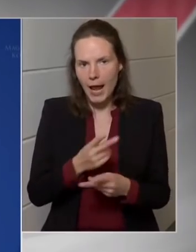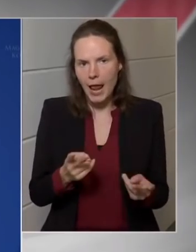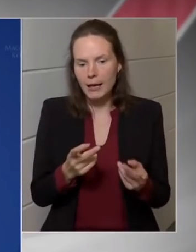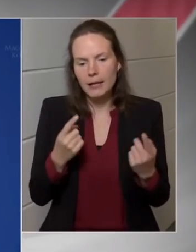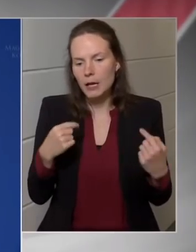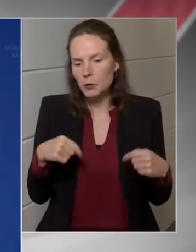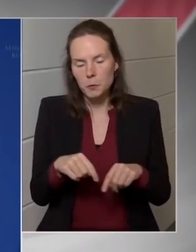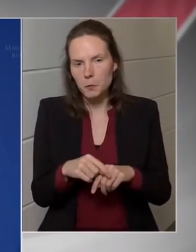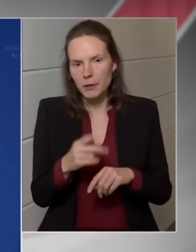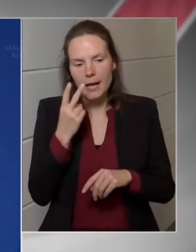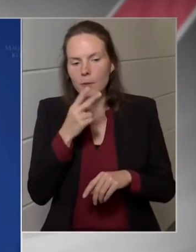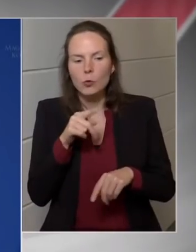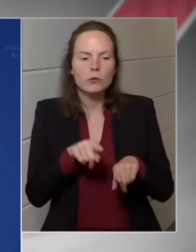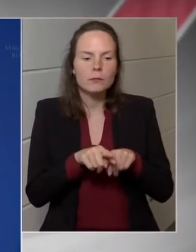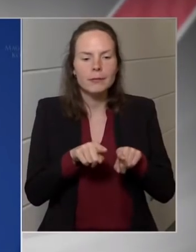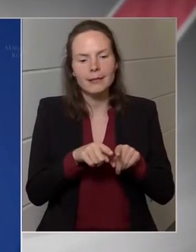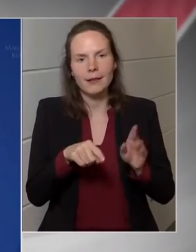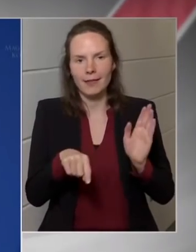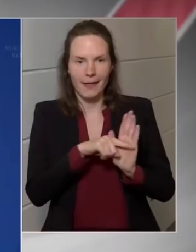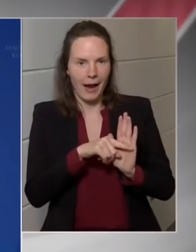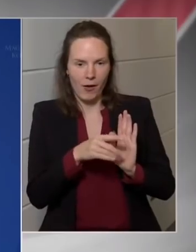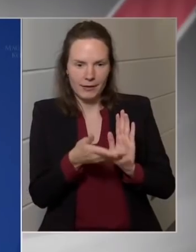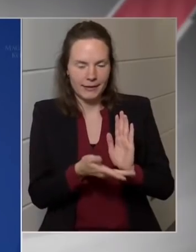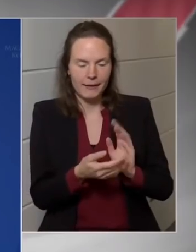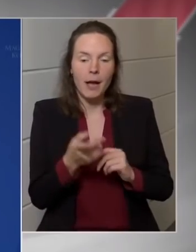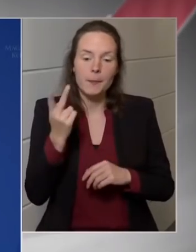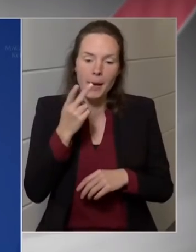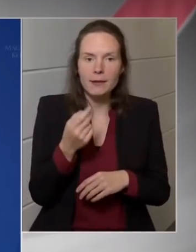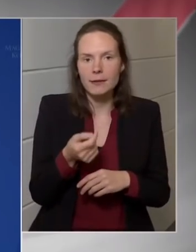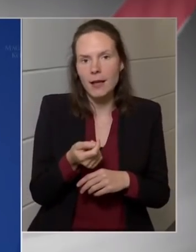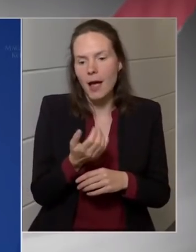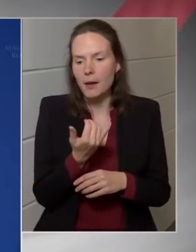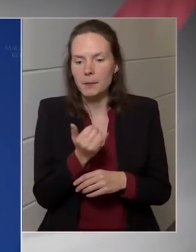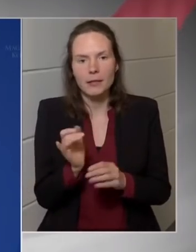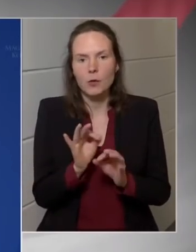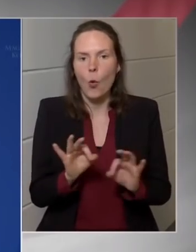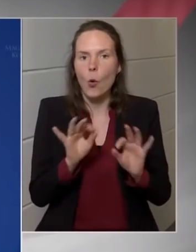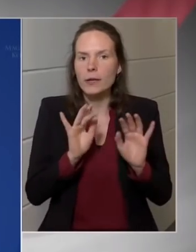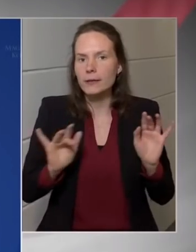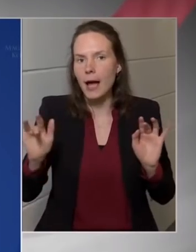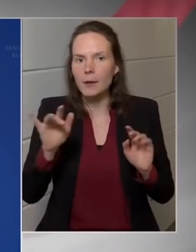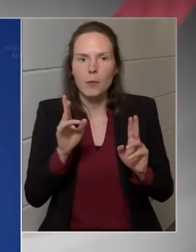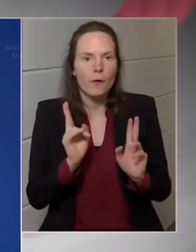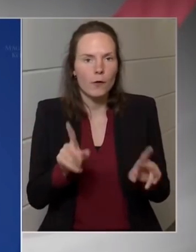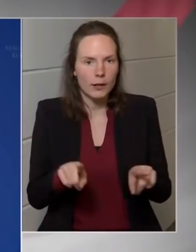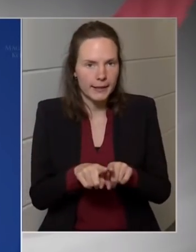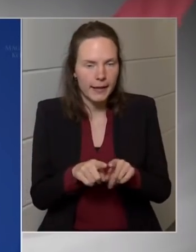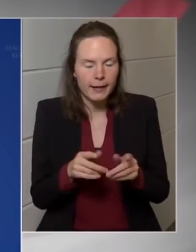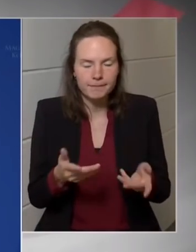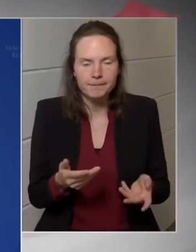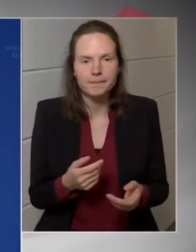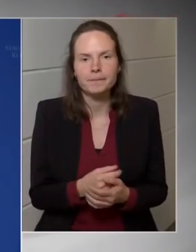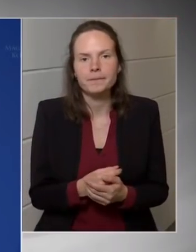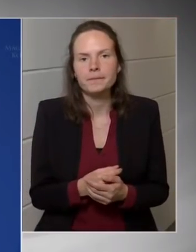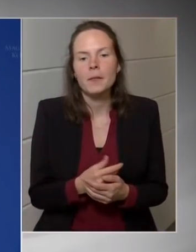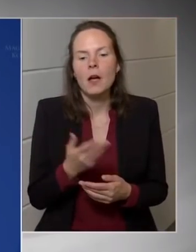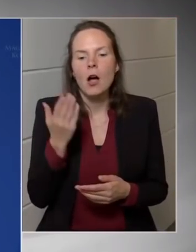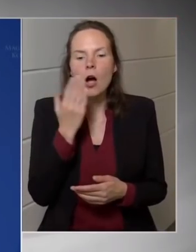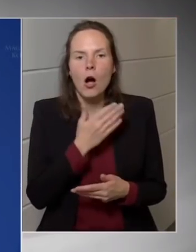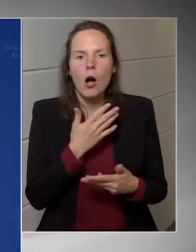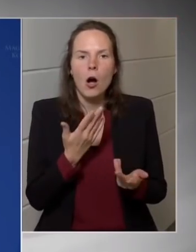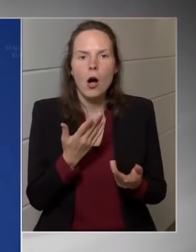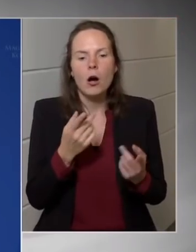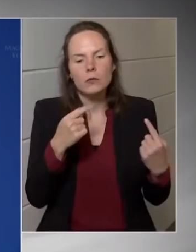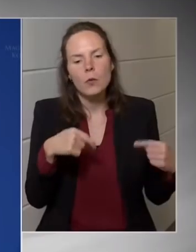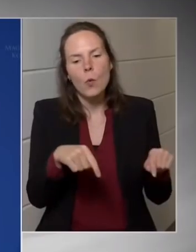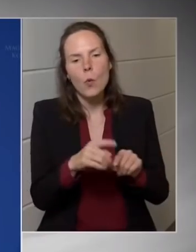negatív fejleménynek. Természetesen minden országban vannak, aki ezt maguknak megengedhetik, és ebben az esetben, hogyha egyébként az